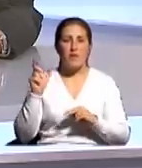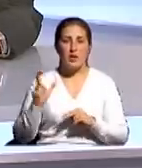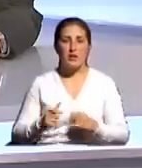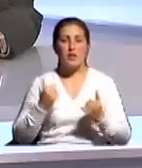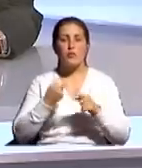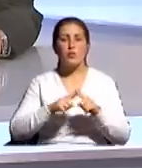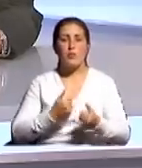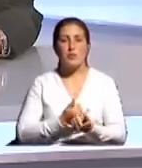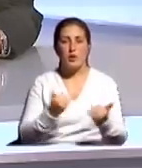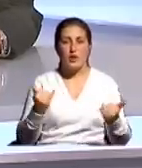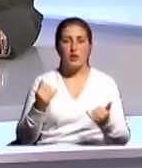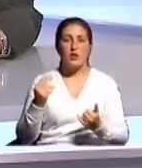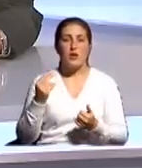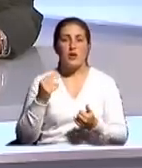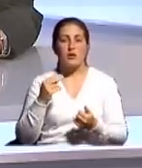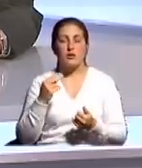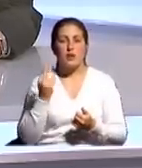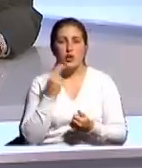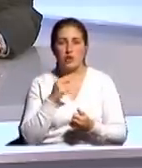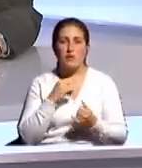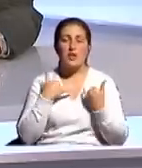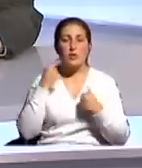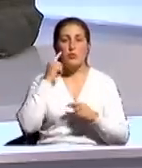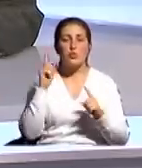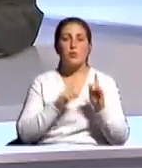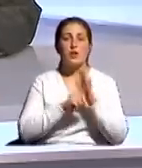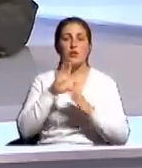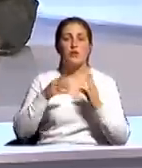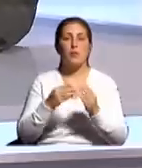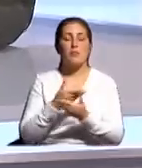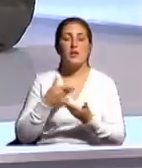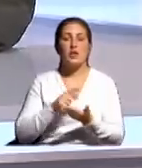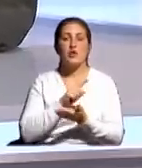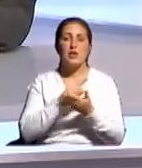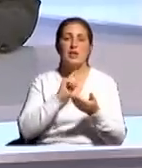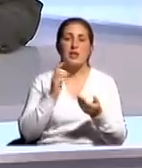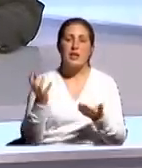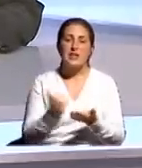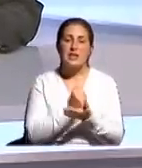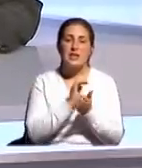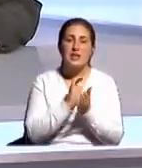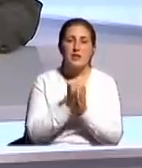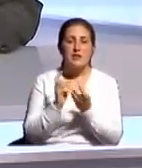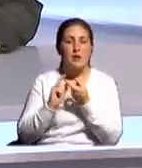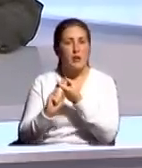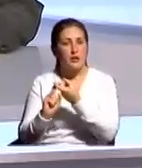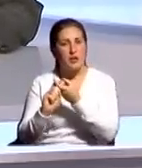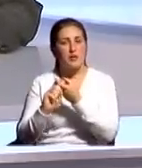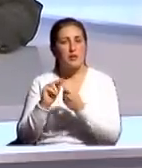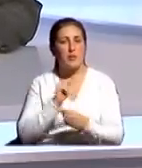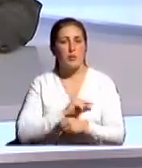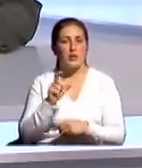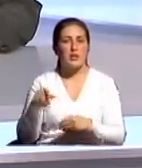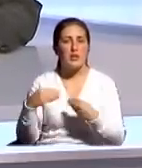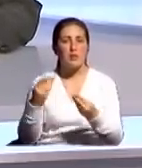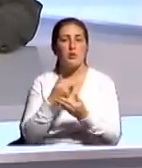обеспечить качество выпускника? Я так думаю, что прежде всего мы должны найти тесный контакт с работодателями. Мы должны уже